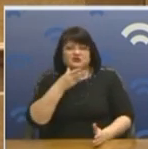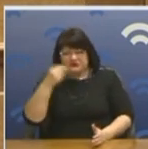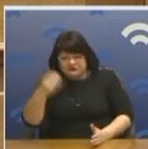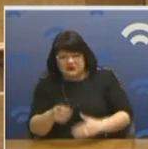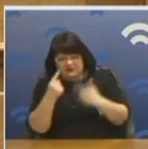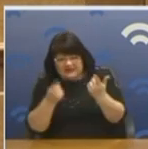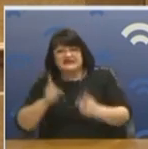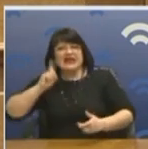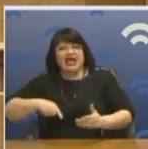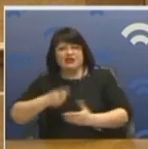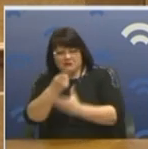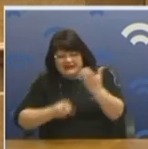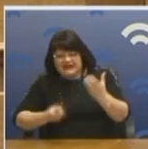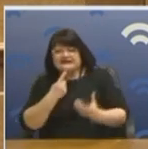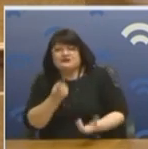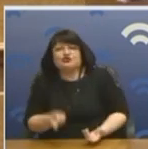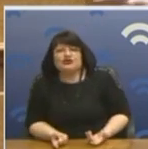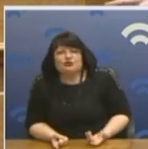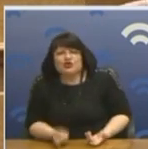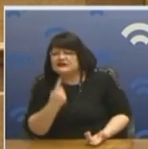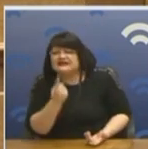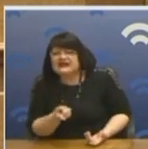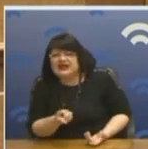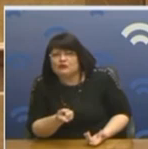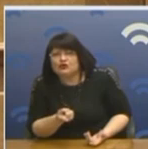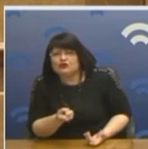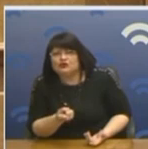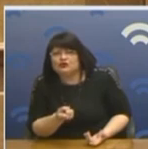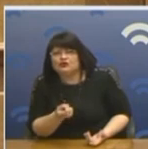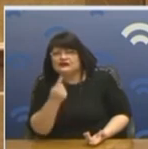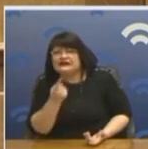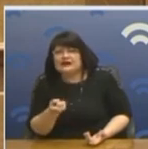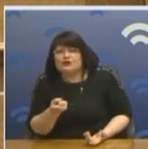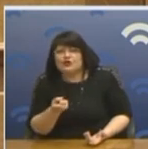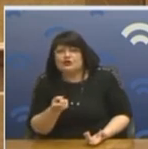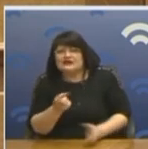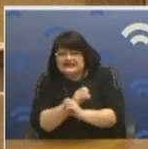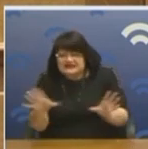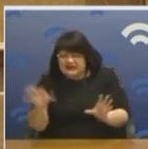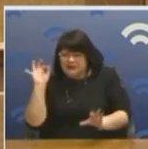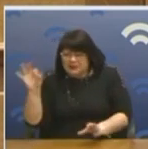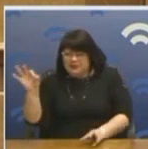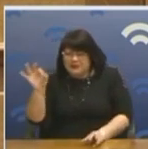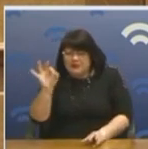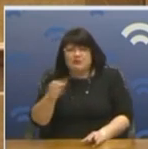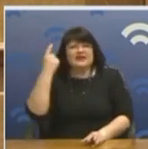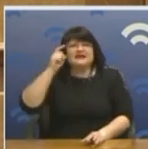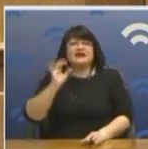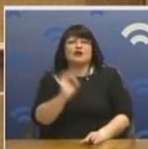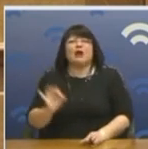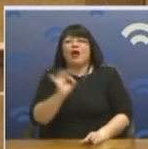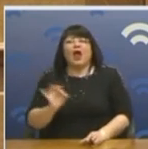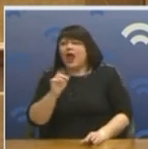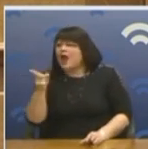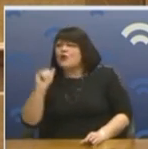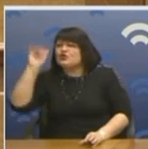αθομετανάστες στο κοτσπότ, στη Λιτσόνα. Μας έλεγαν εδώ οι κύριοι ότι υπέρχε ένα κρούσμα. Και ξαφνικά εφανίζονται πολλά, αλλά δεν ξέρω από πού είναι. Ψάχουν την έγκυο